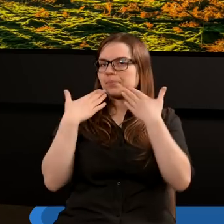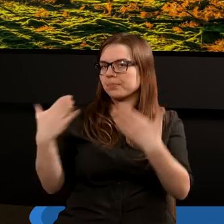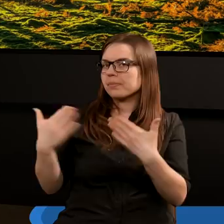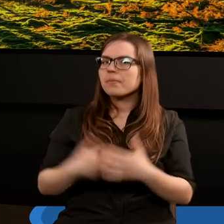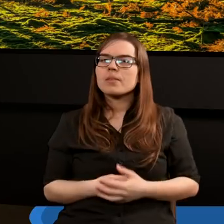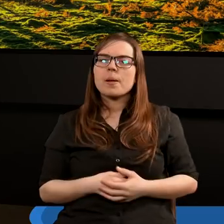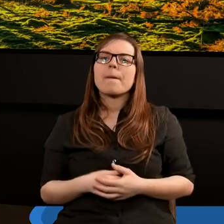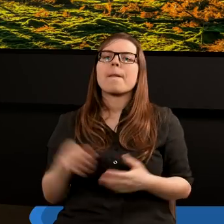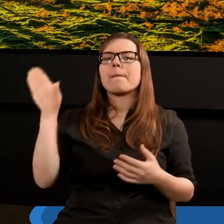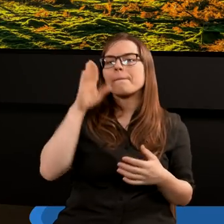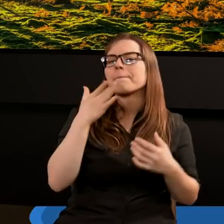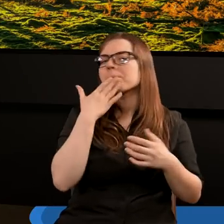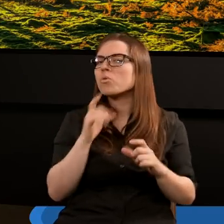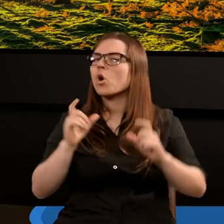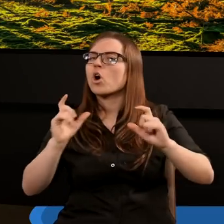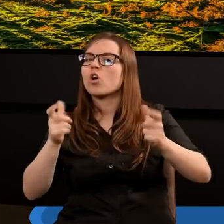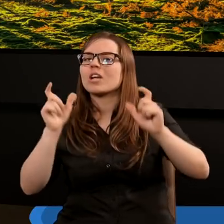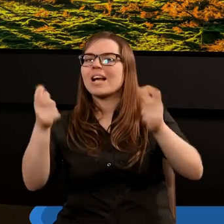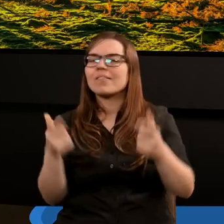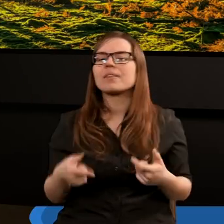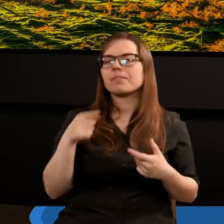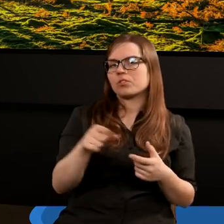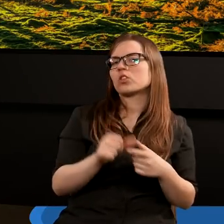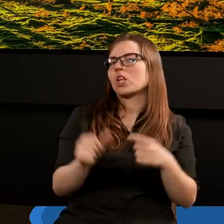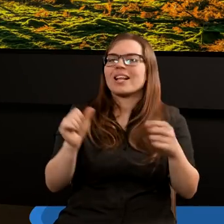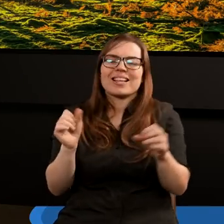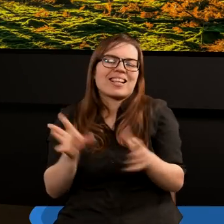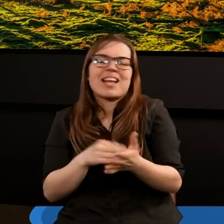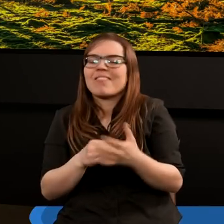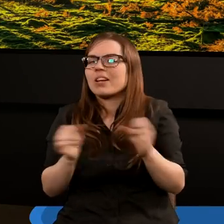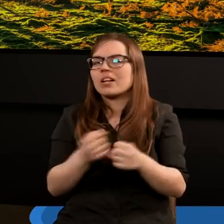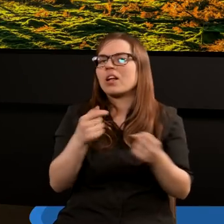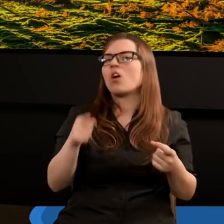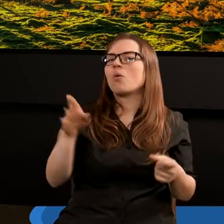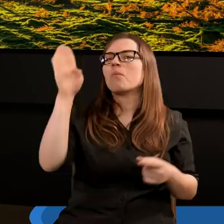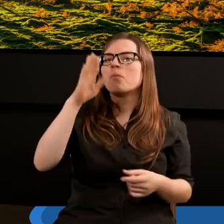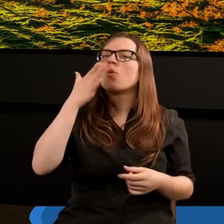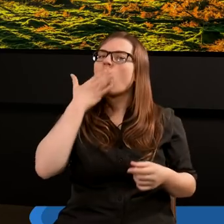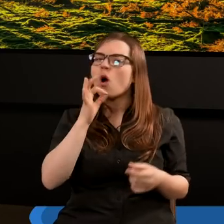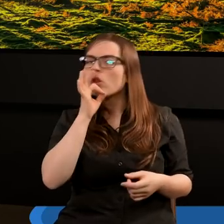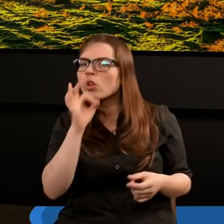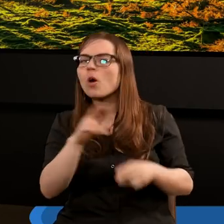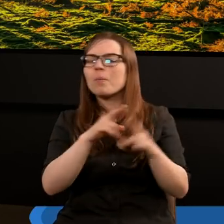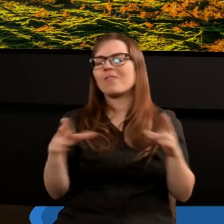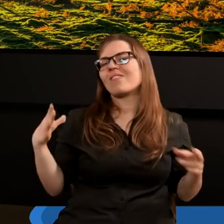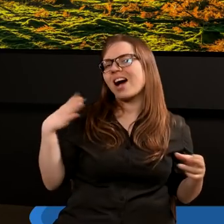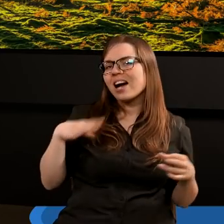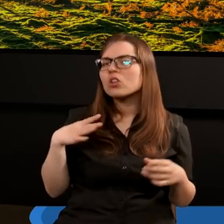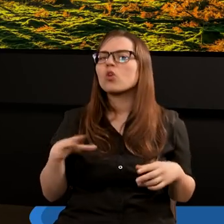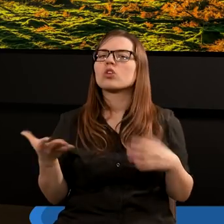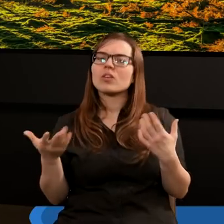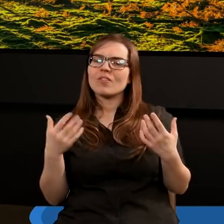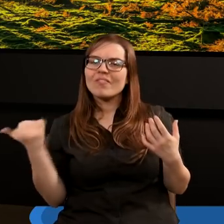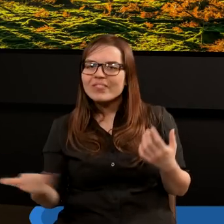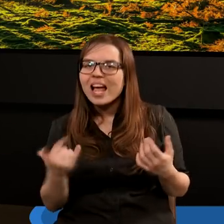dziękuję. Bóg mówi o konsekwencjach i cenię sobie niezwykle w Słowie Bożym, że Bóg mówi o dobrych rzeczach, wartościowych,